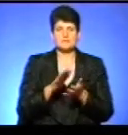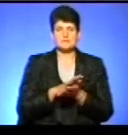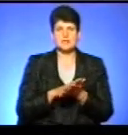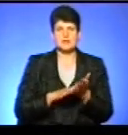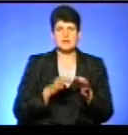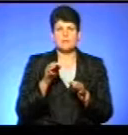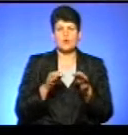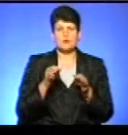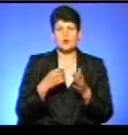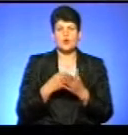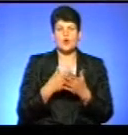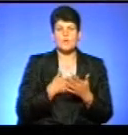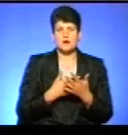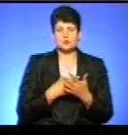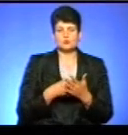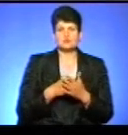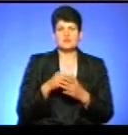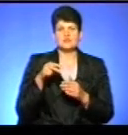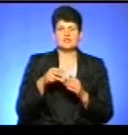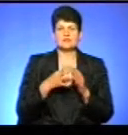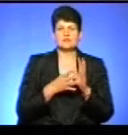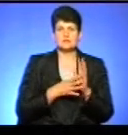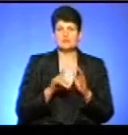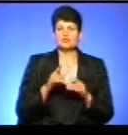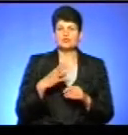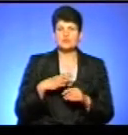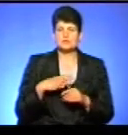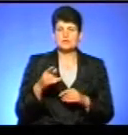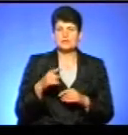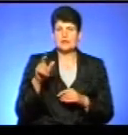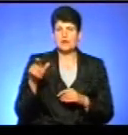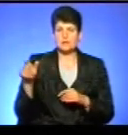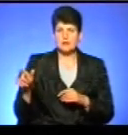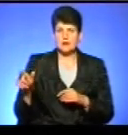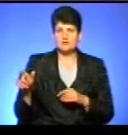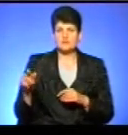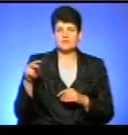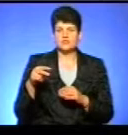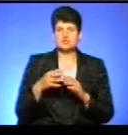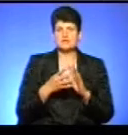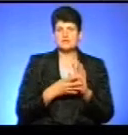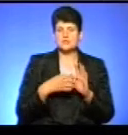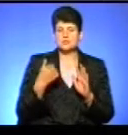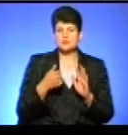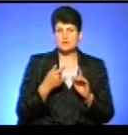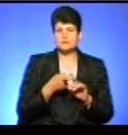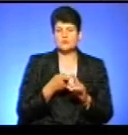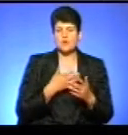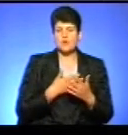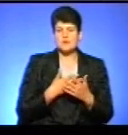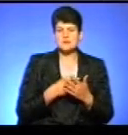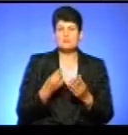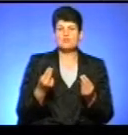проекти в громадському бюджеті 2019. Що очікує на тернополян мешканців міста у 2019 році у рамках громадського